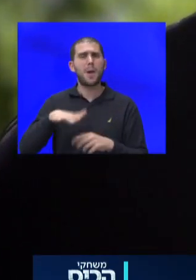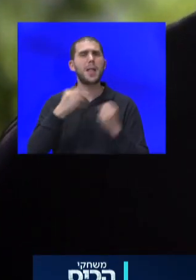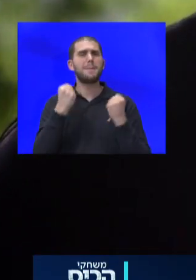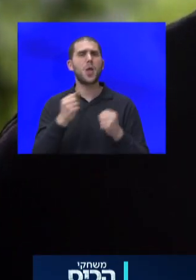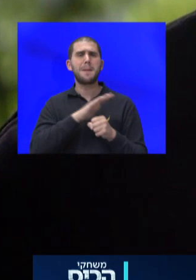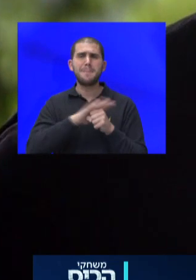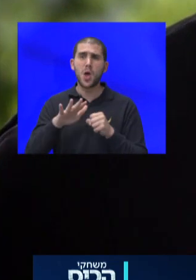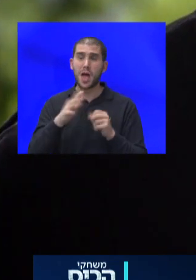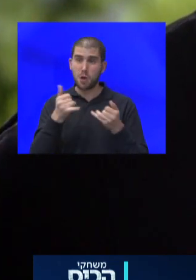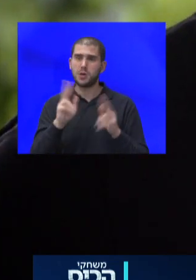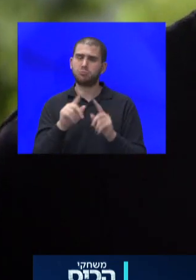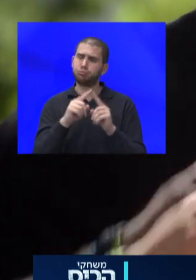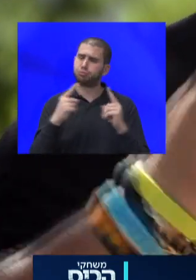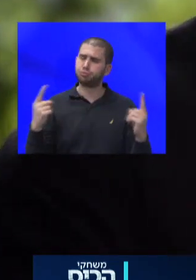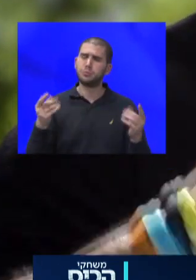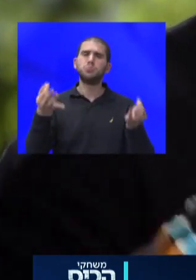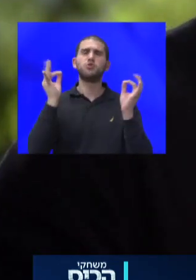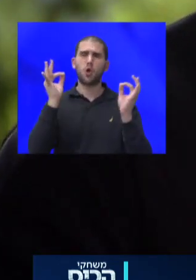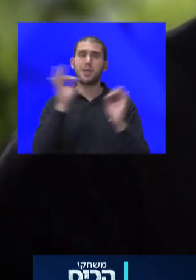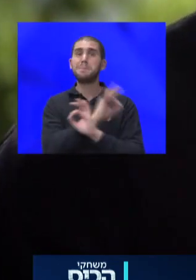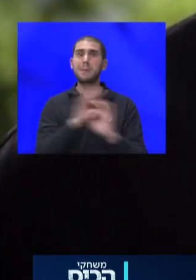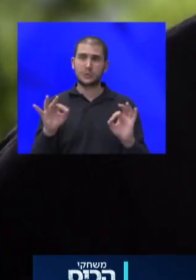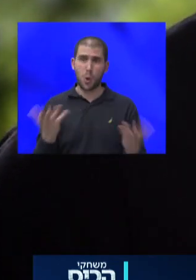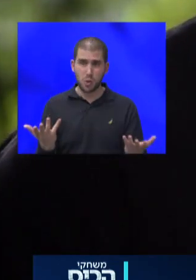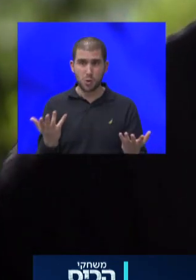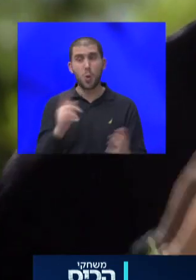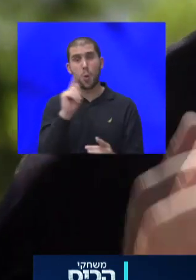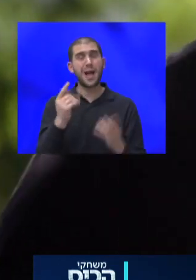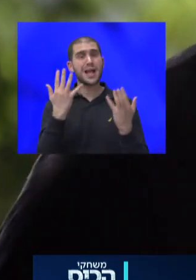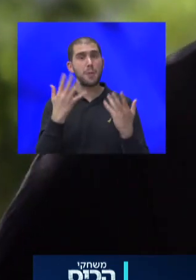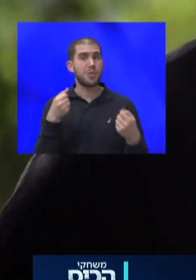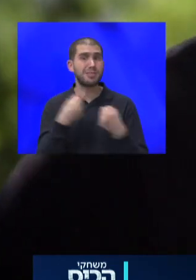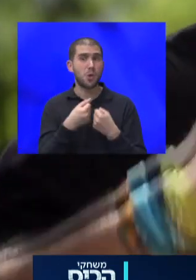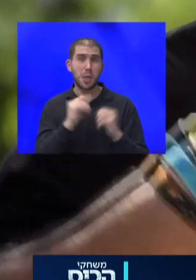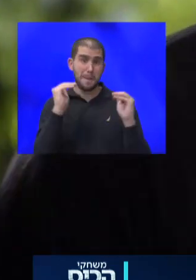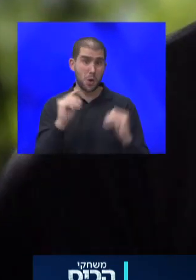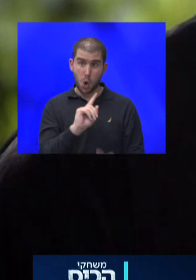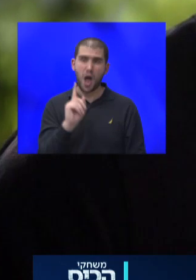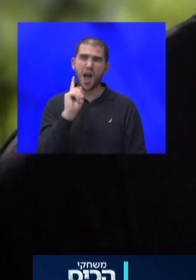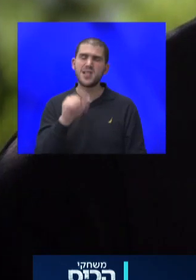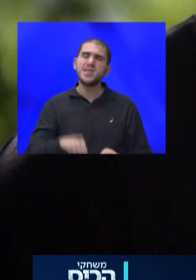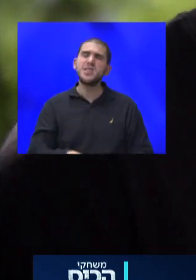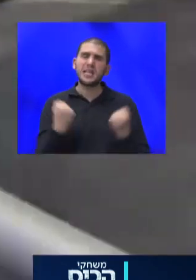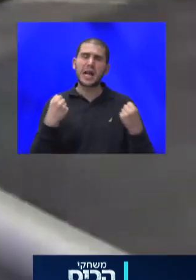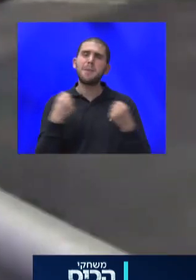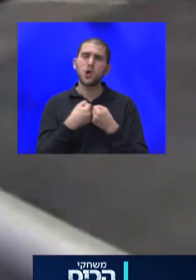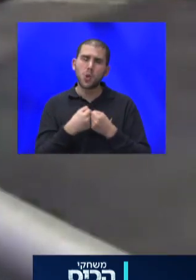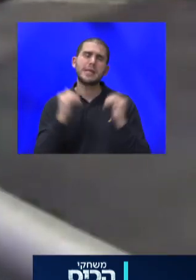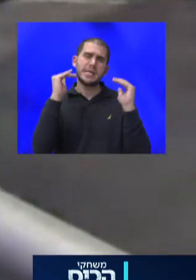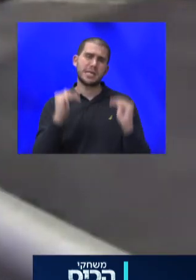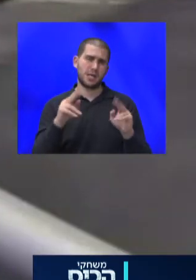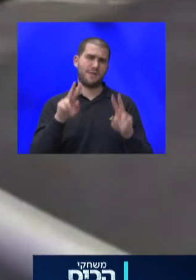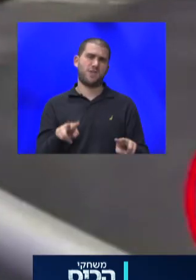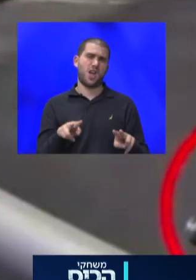מערכות משוכלנות ומצויונות כאלה, אולי כמות התאונות לא תפחת, אבל הנסק מהתאונות ירד באופן דרמטי, העול